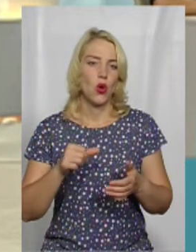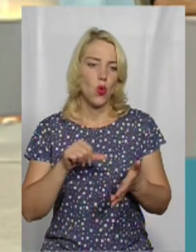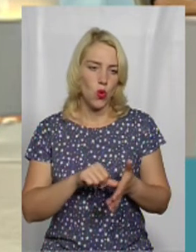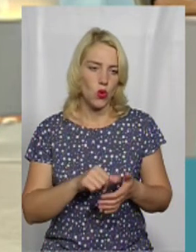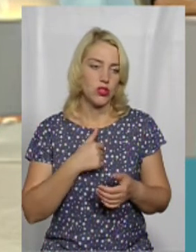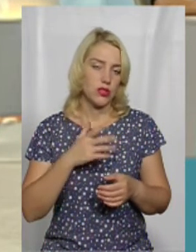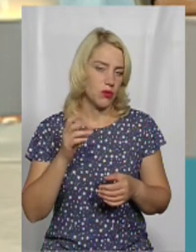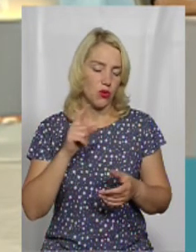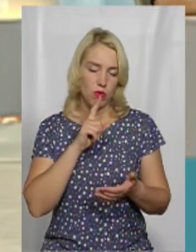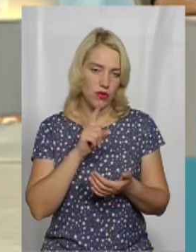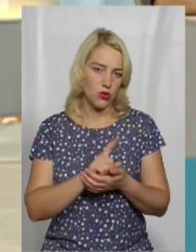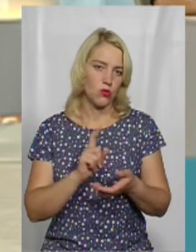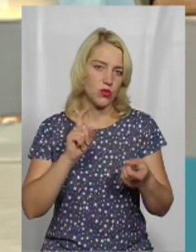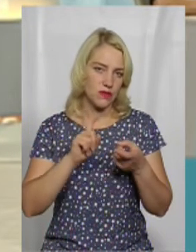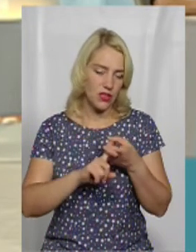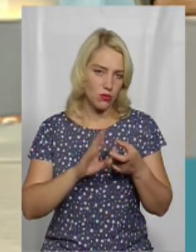всіх послухаємо.